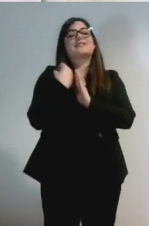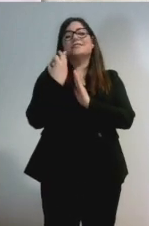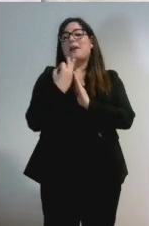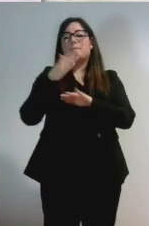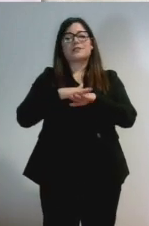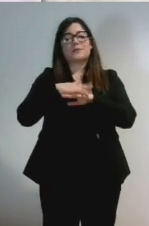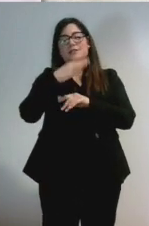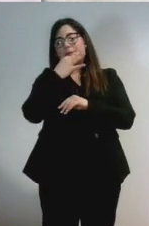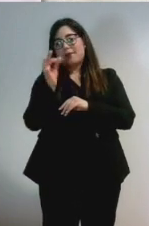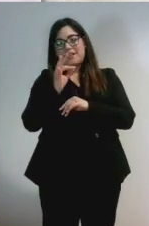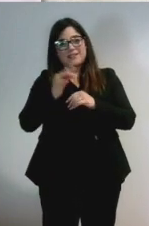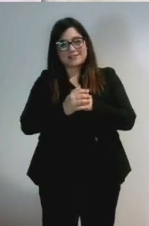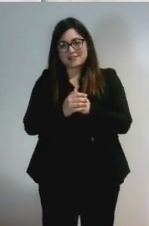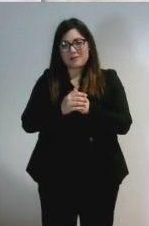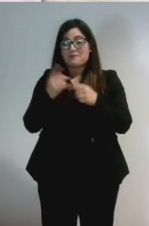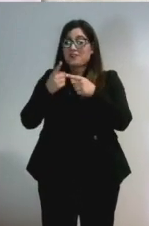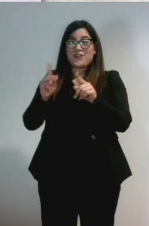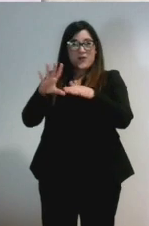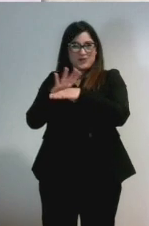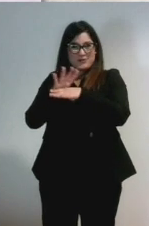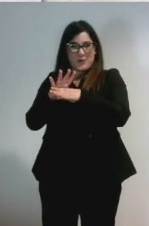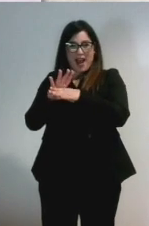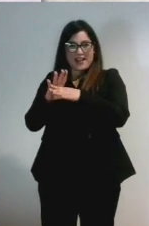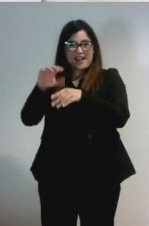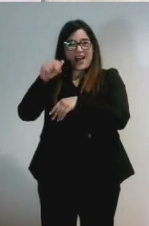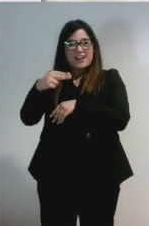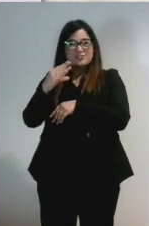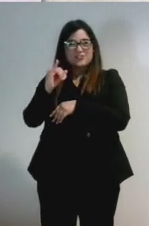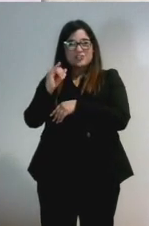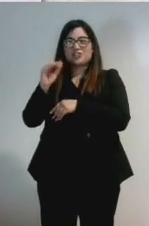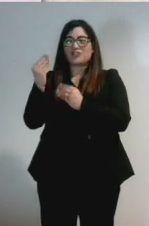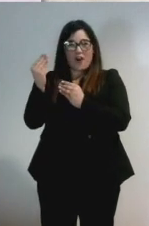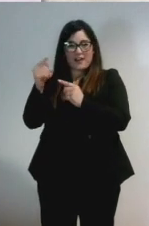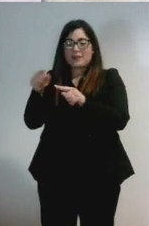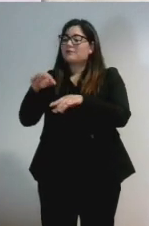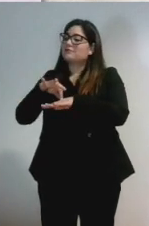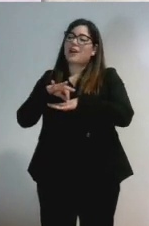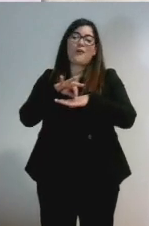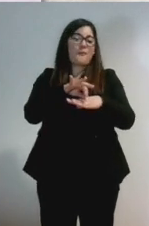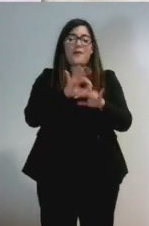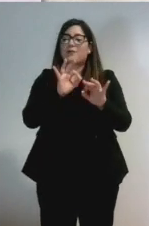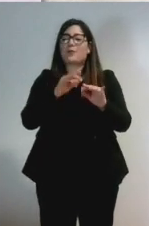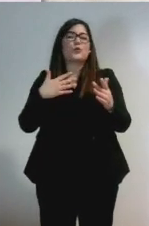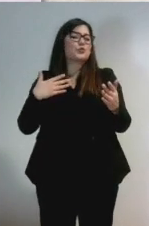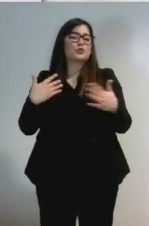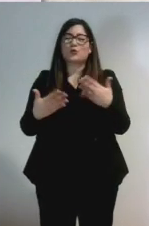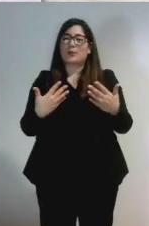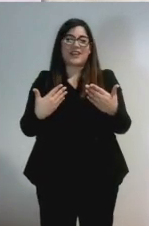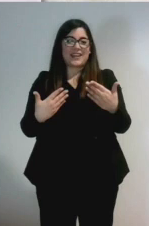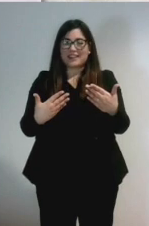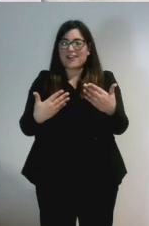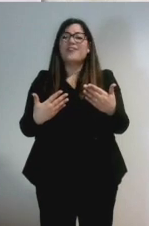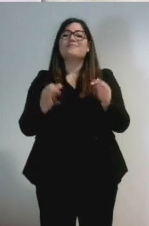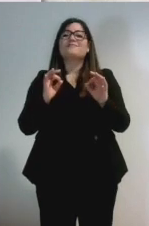Loro sono quelli che mi hanno accompagnato fin dal primo giorno del congresso, sono stati presenti al nostro